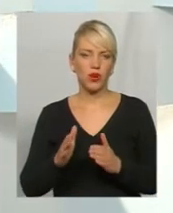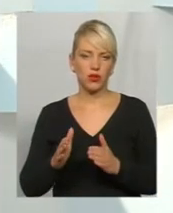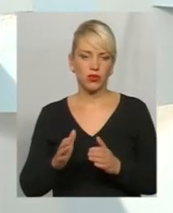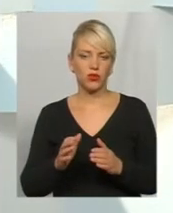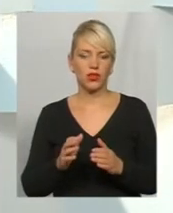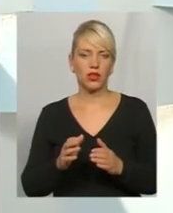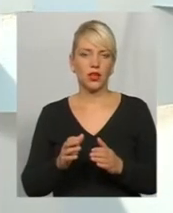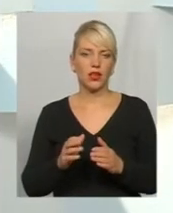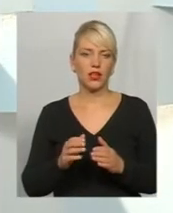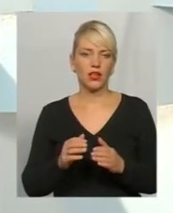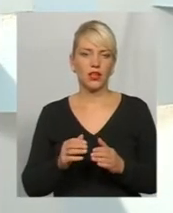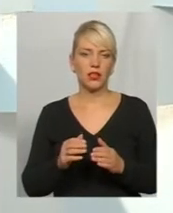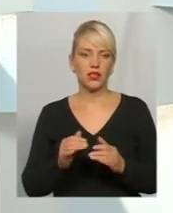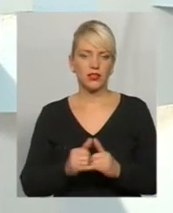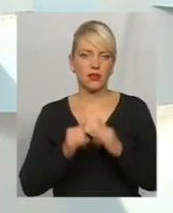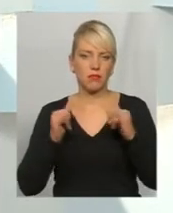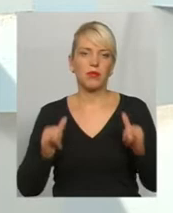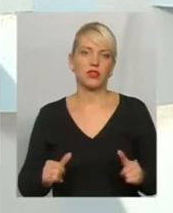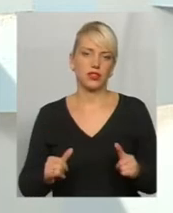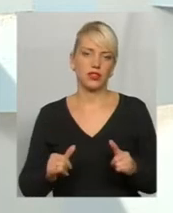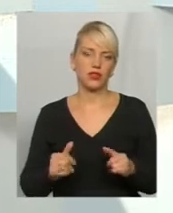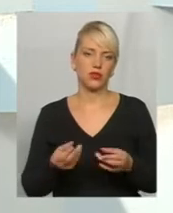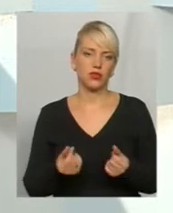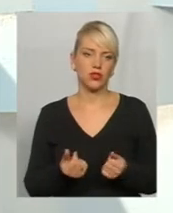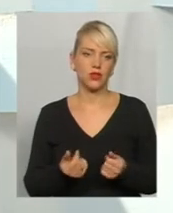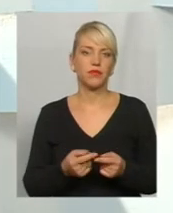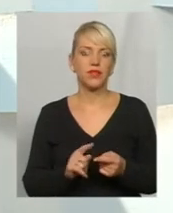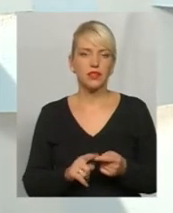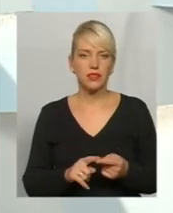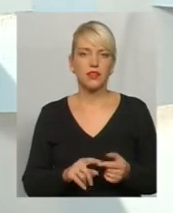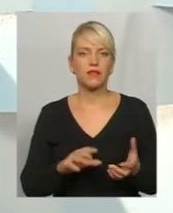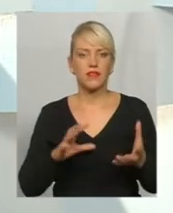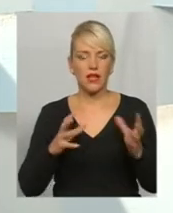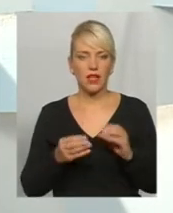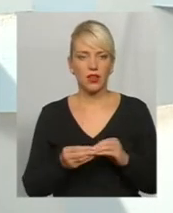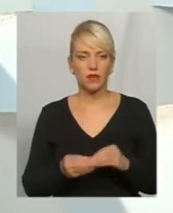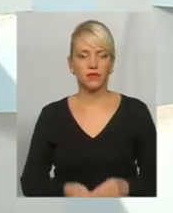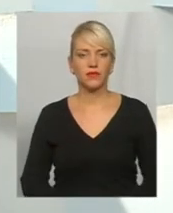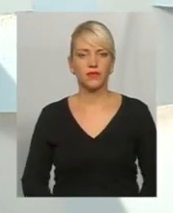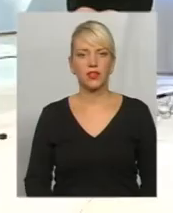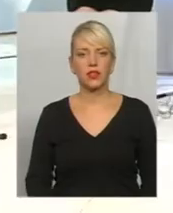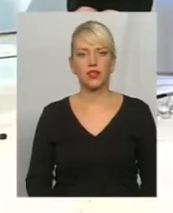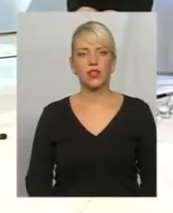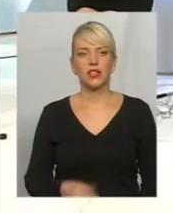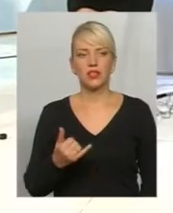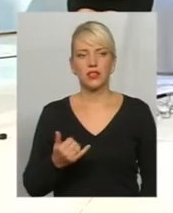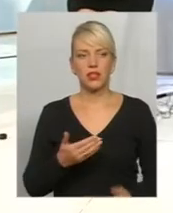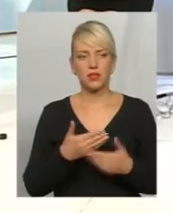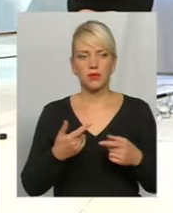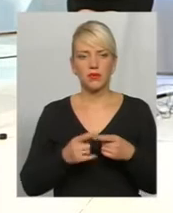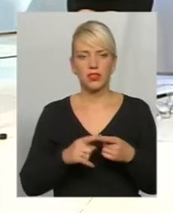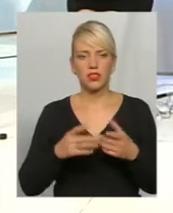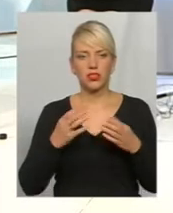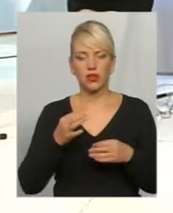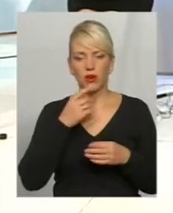ці кошти збільшені. Це так, загалом. Дякую, пані Ярославе, ми зараз про це поговоримо